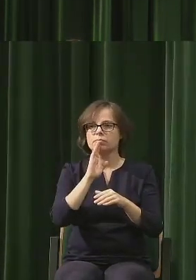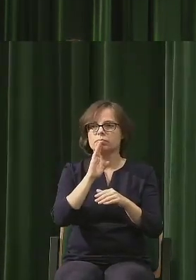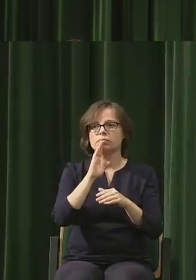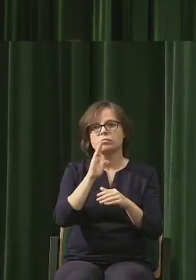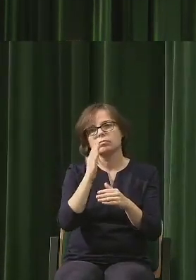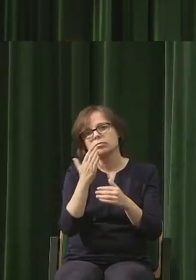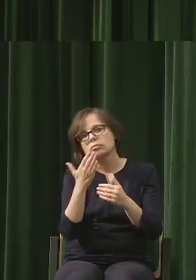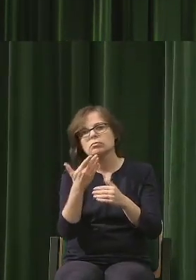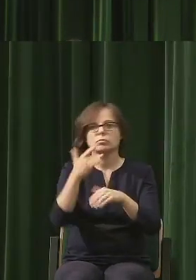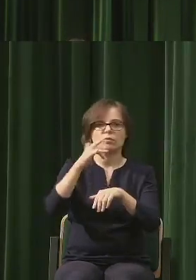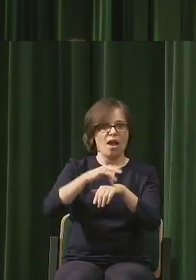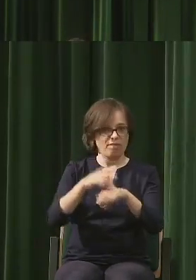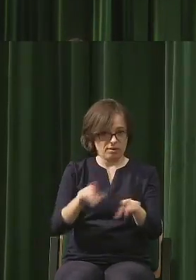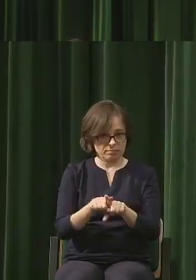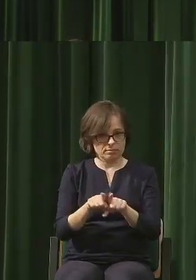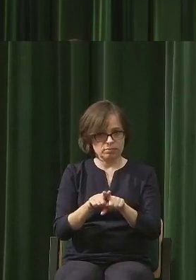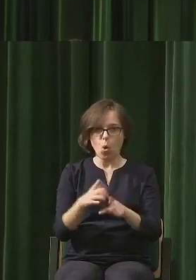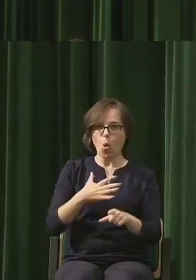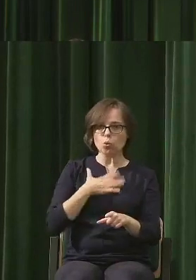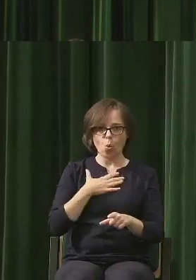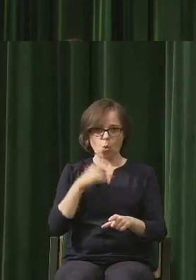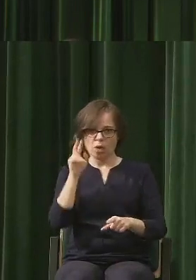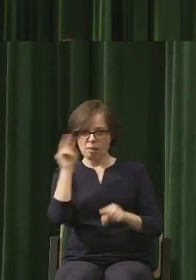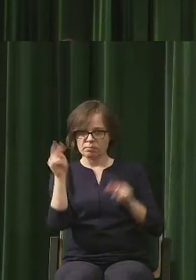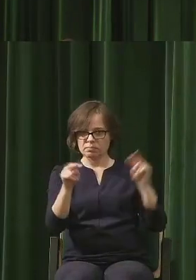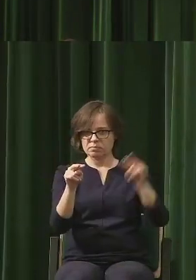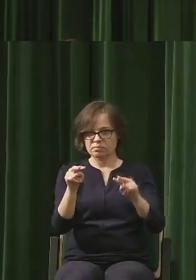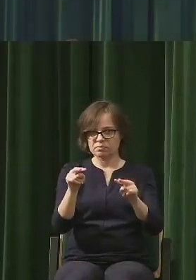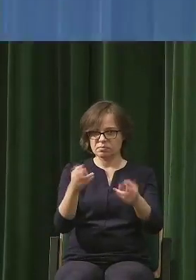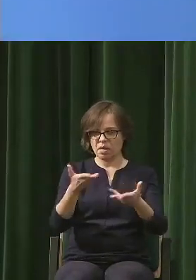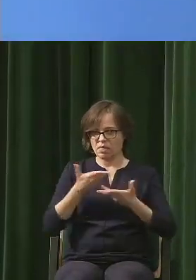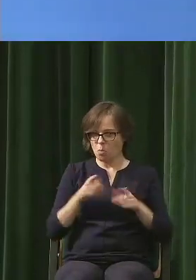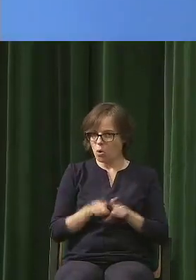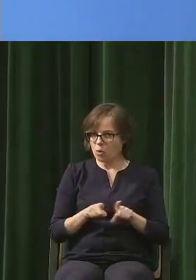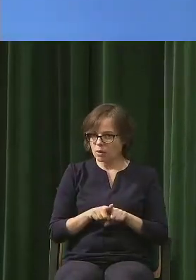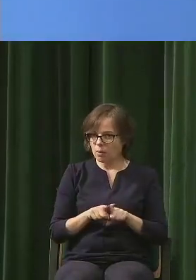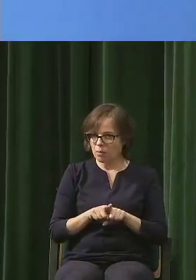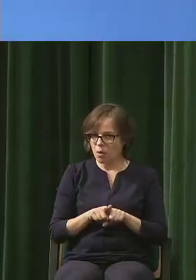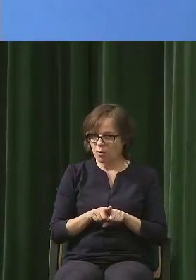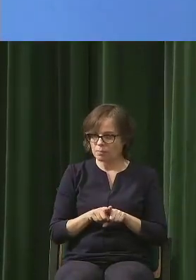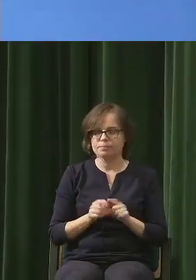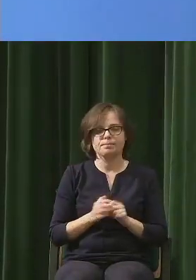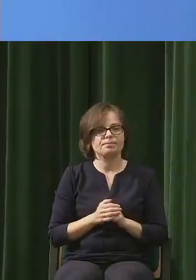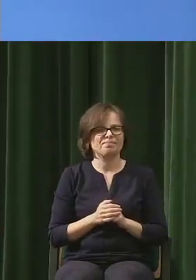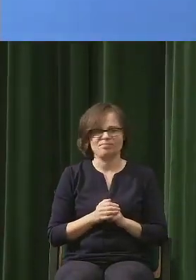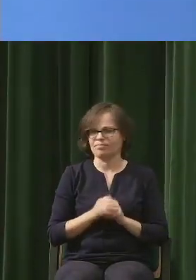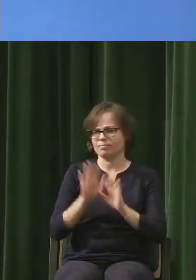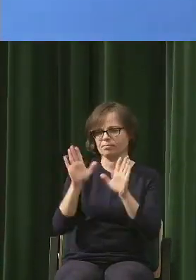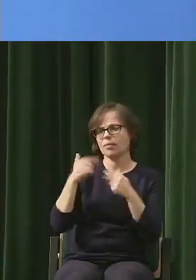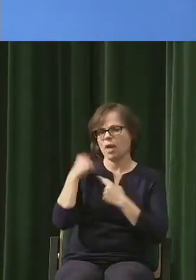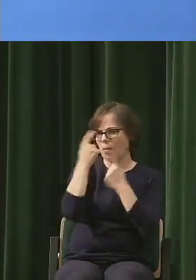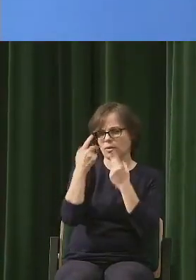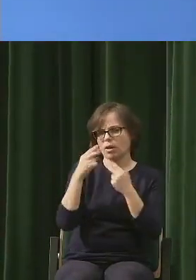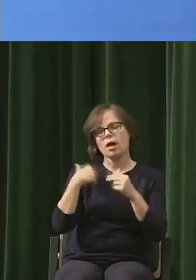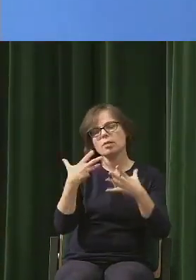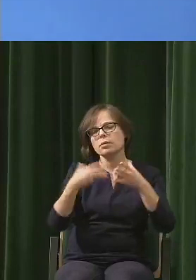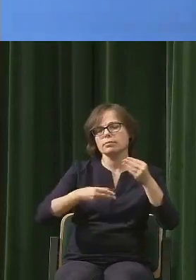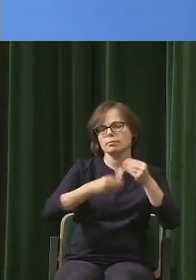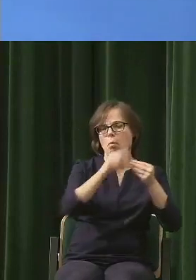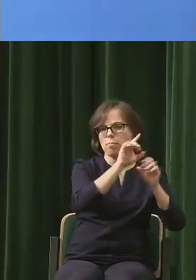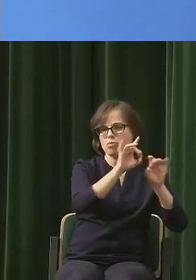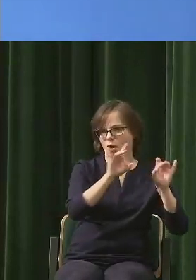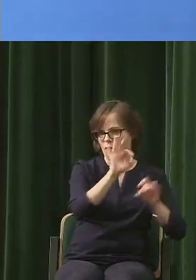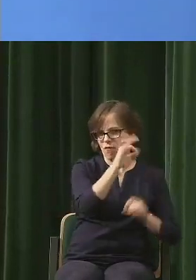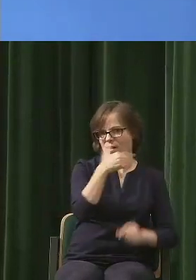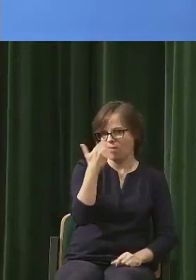jesteśmy teraz na Ziemi, czy to są dwa różne... Myślę, nie. I w nawiązaniu do wypowiedzi pana profesora